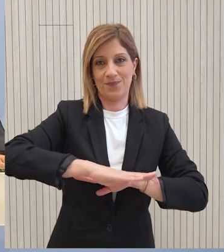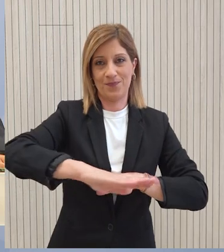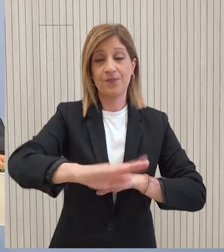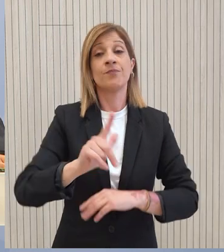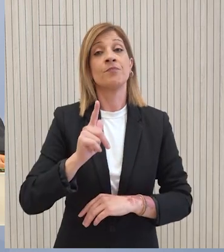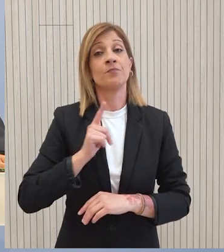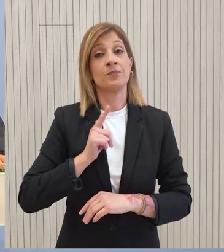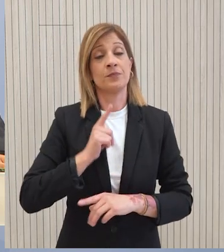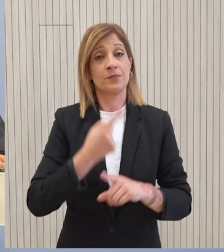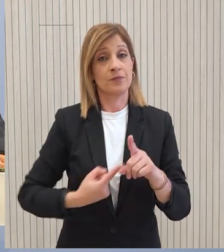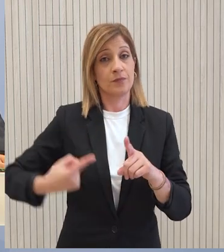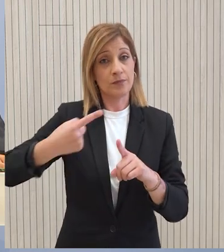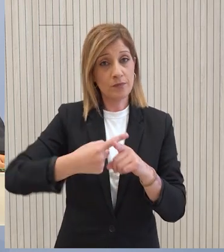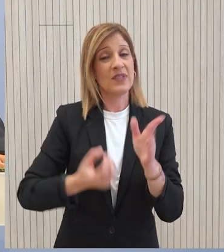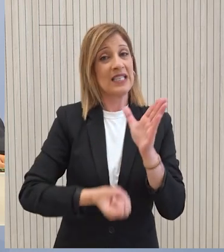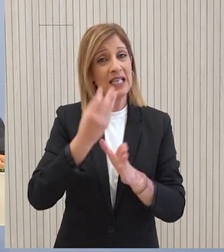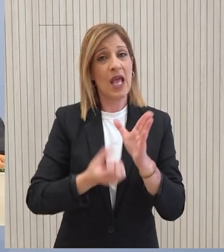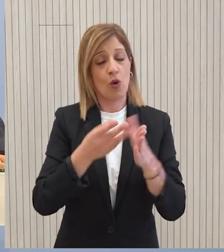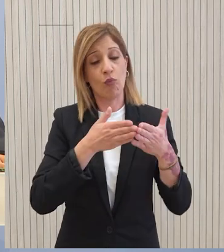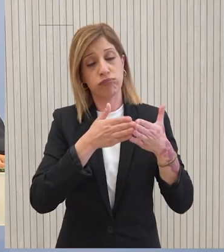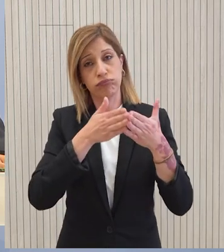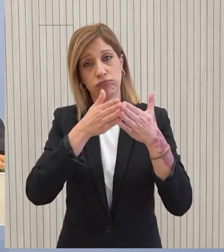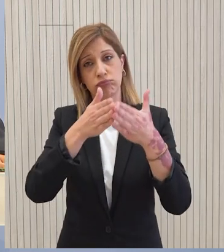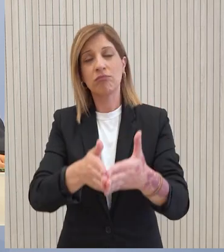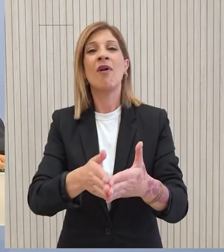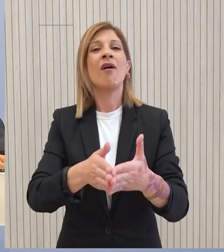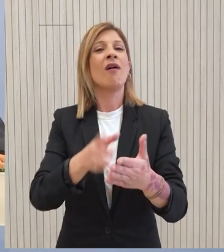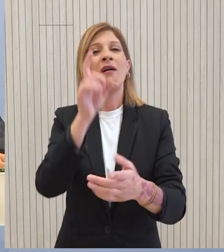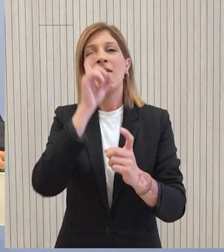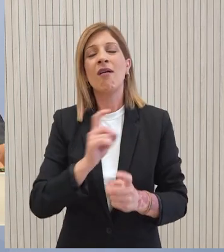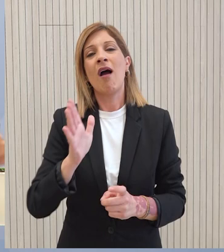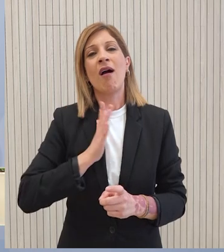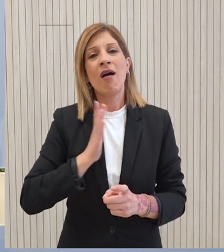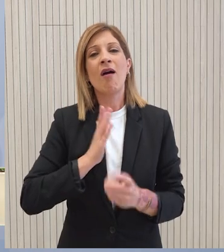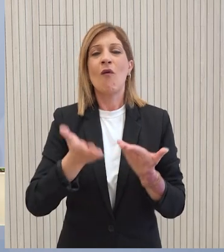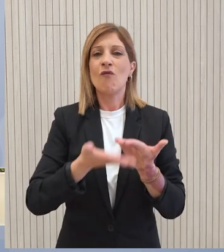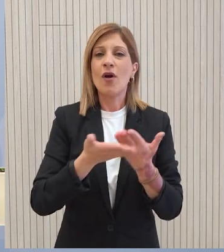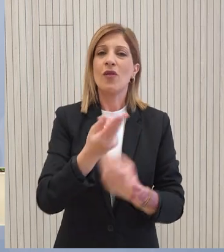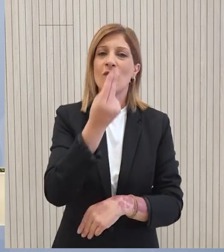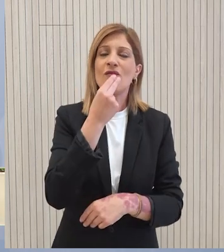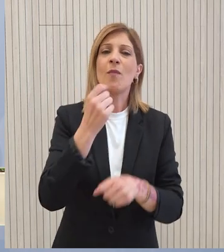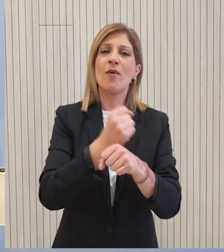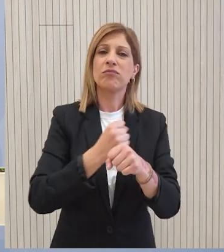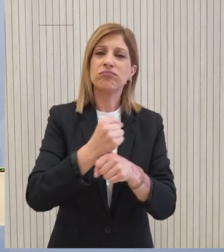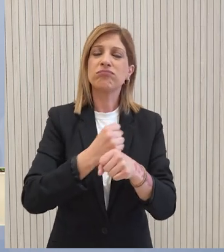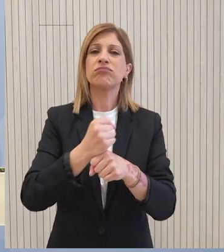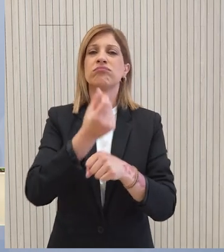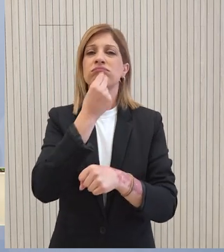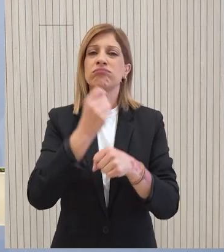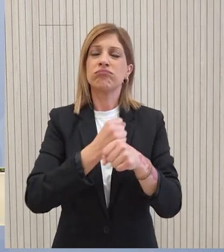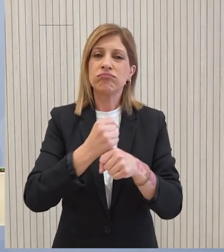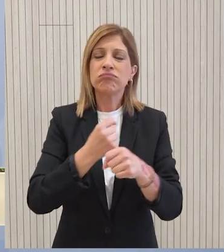Αναμένονται επιπλέον και νέες αναχωρήσεις με μεταφορά ανθρωπιστικής βοήθειας με είδη τροφίμων για τροφαυμακευτικής περίθαλψης,